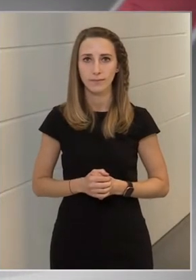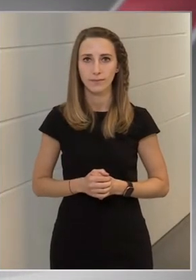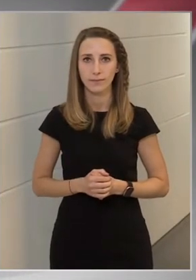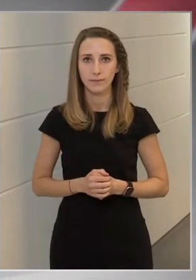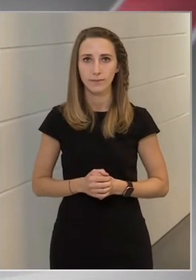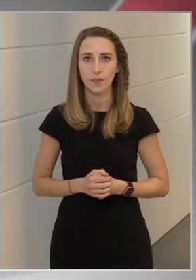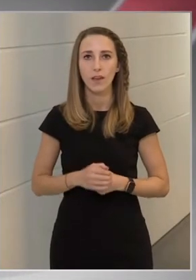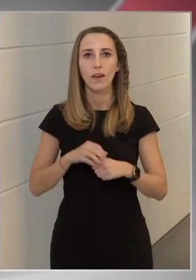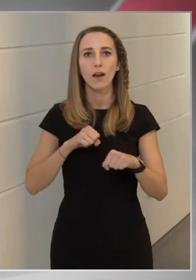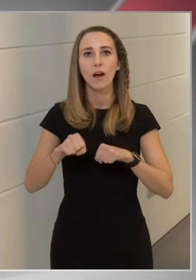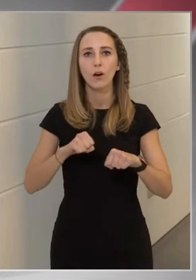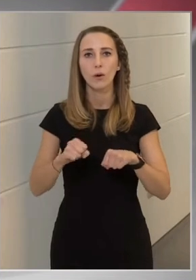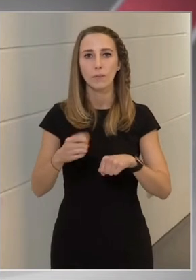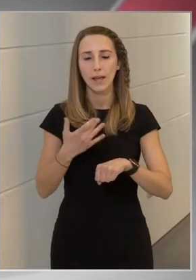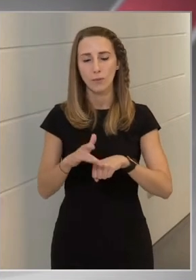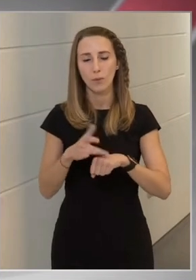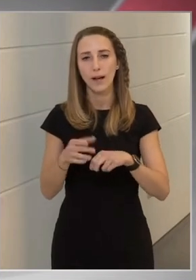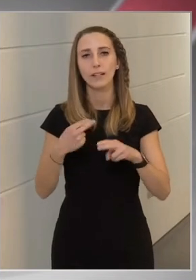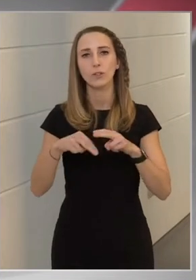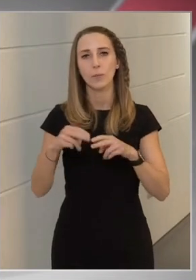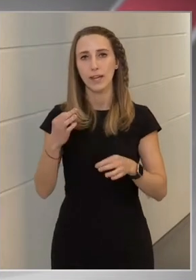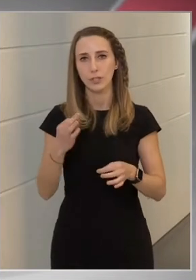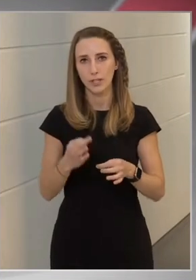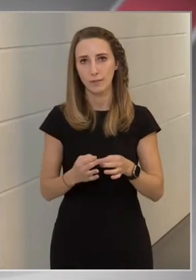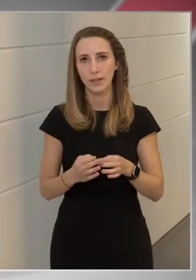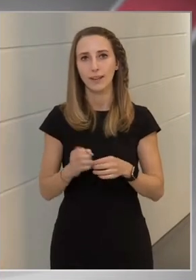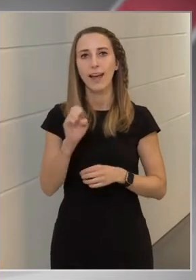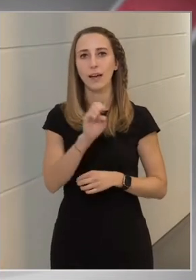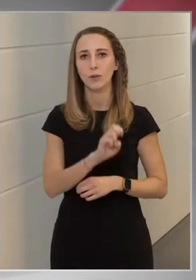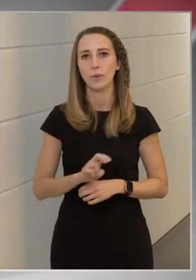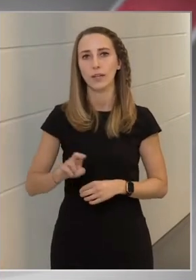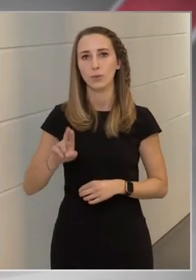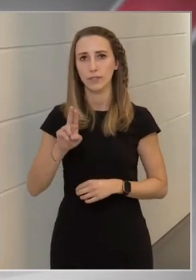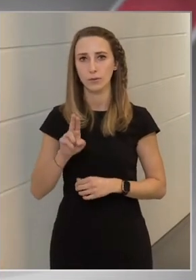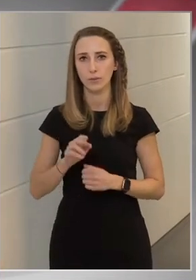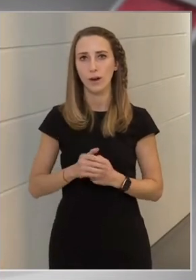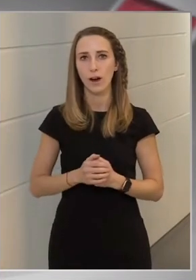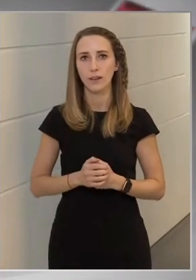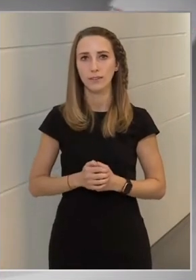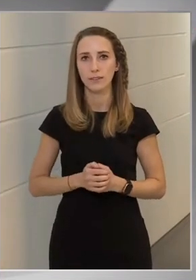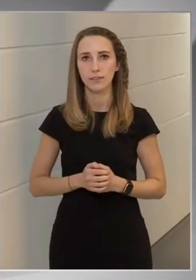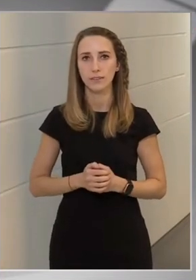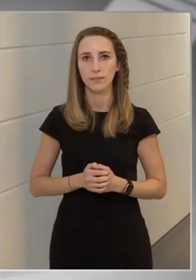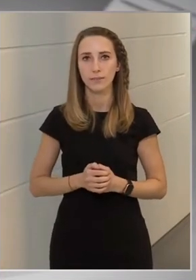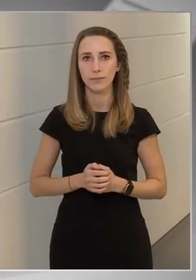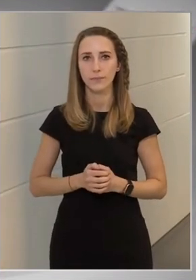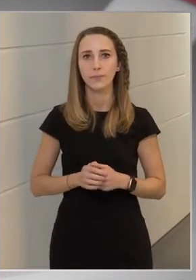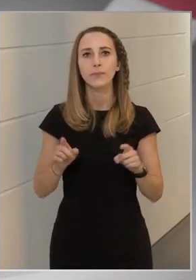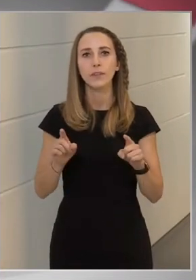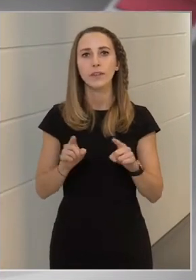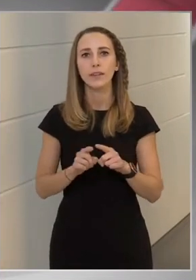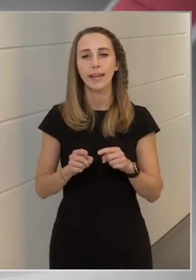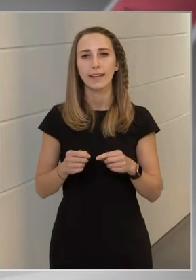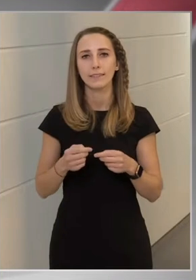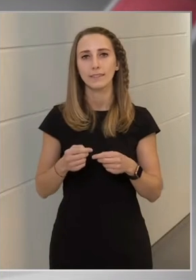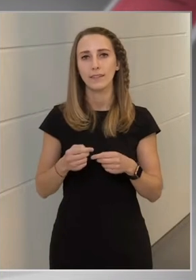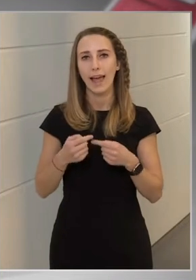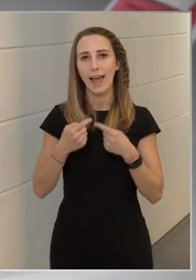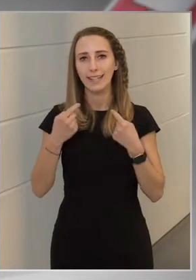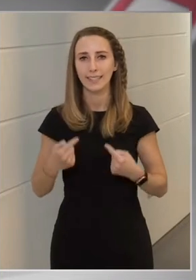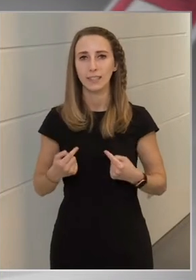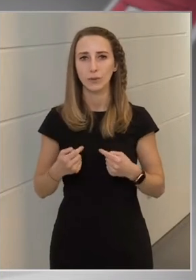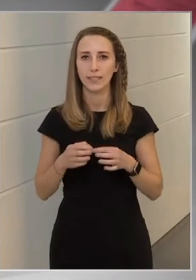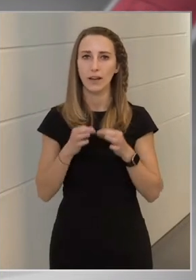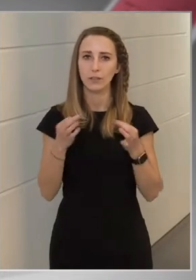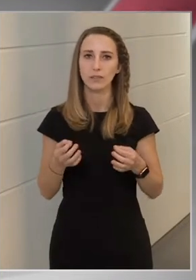A kormány próbált több esetben és az Európai Unióban az ilyen elítérő nyilatkozatoknál